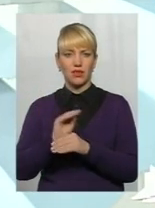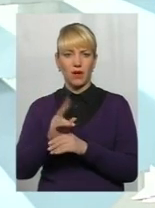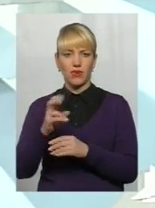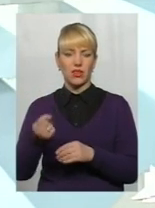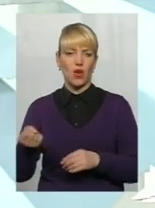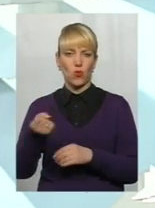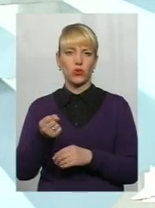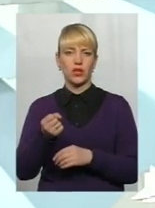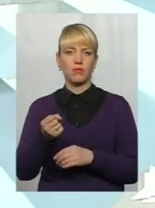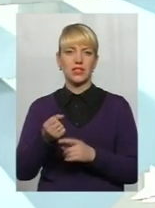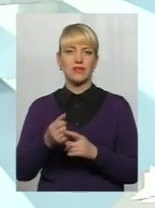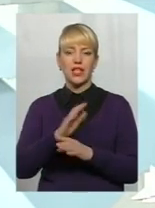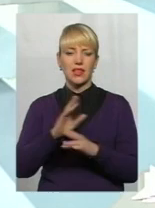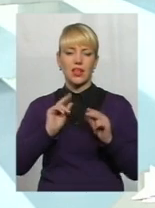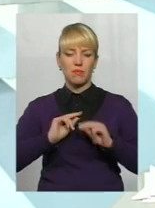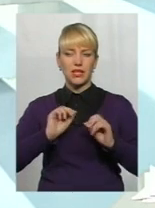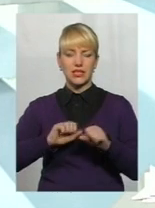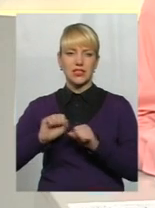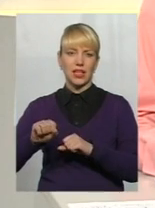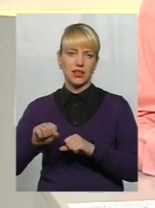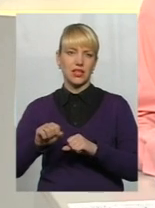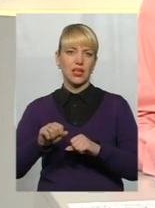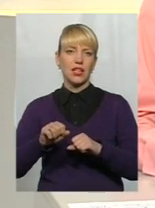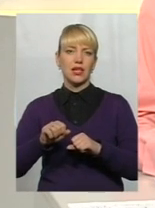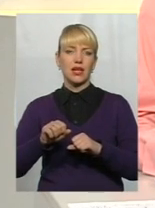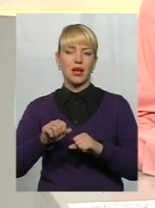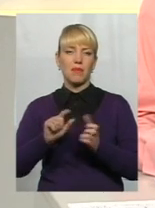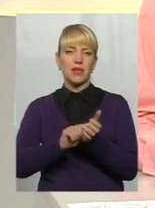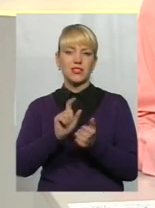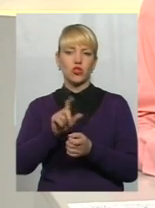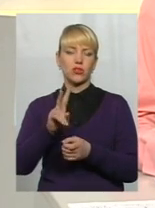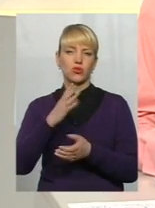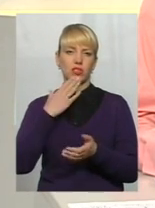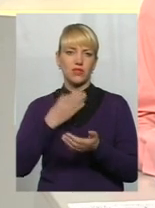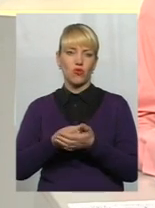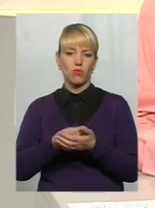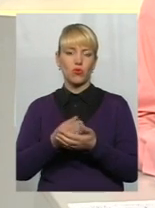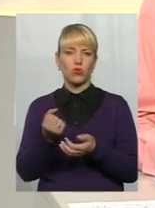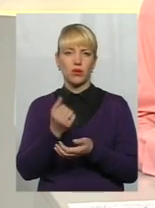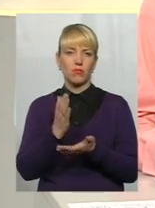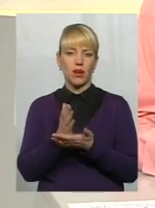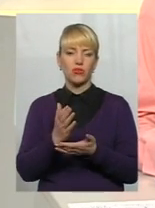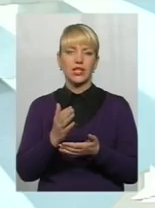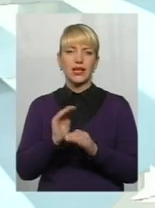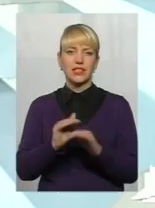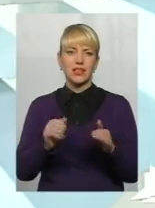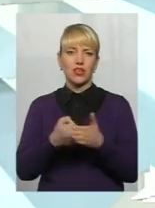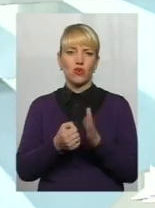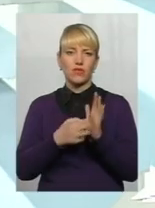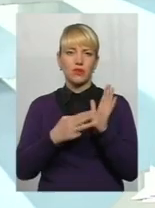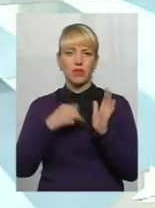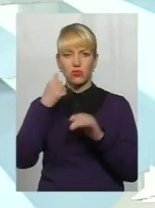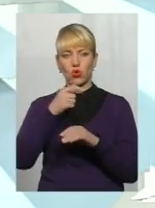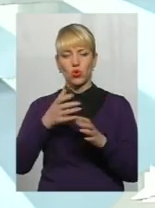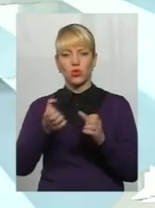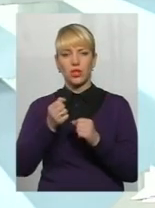утриманців, непрацездатним пенсіонерам, які мають на своєму утриманні дітей до 18 років і отримають